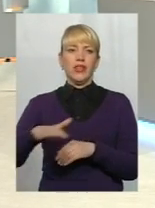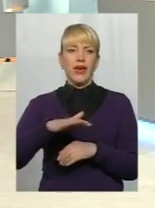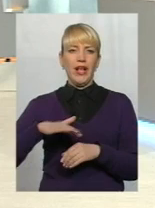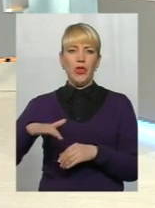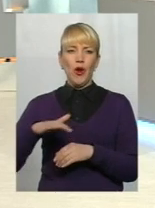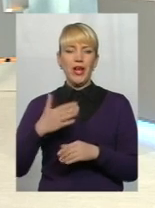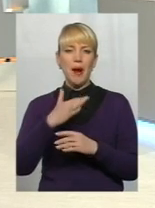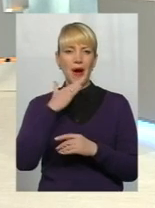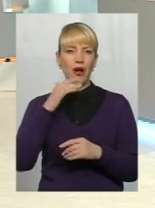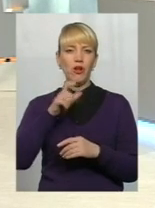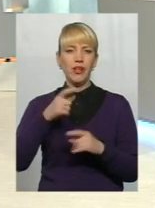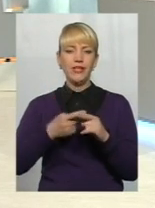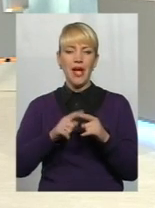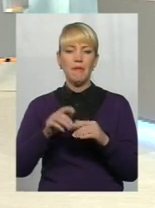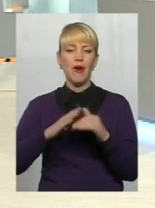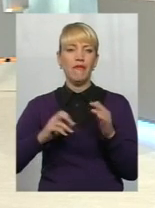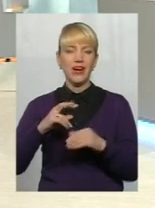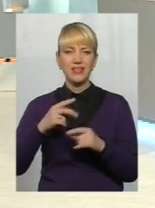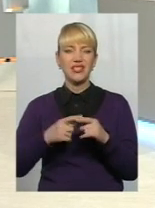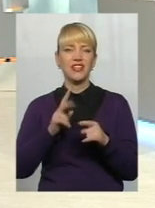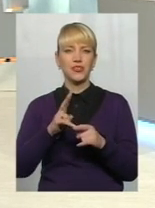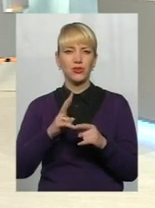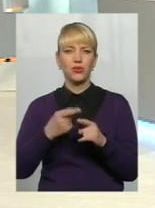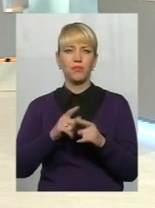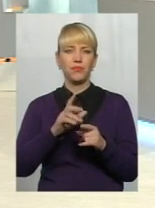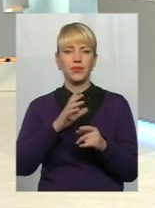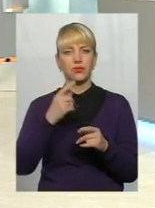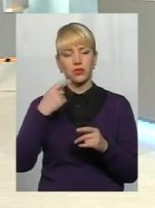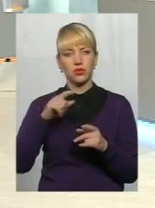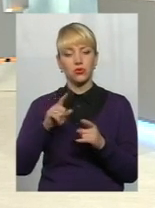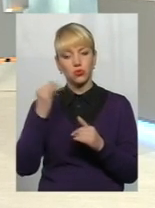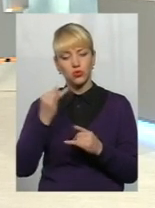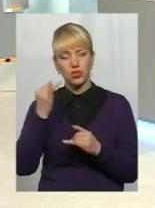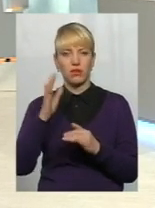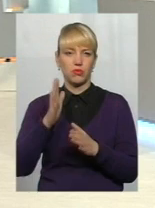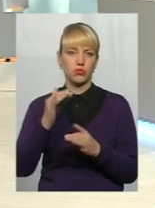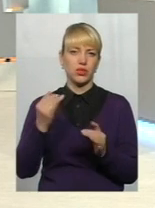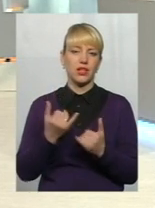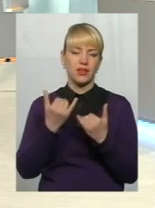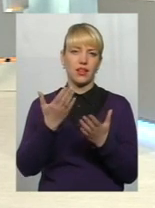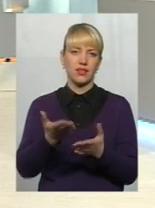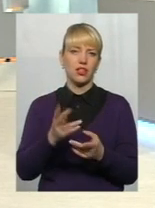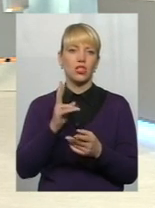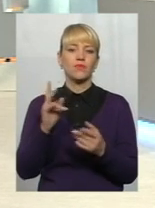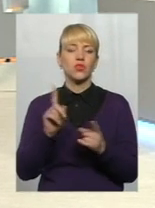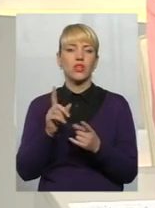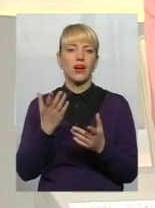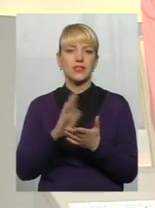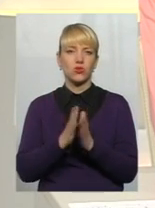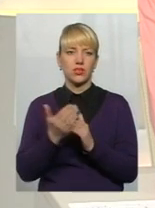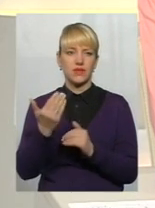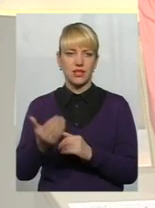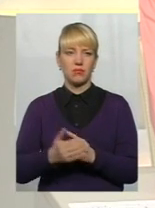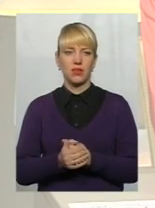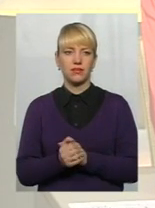людей цієї професії. Я думаю, їм буде теж цікаво, яка ситуація з ними, що стосується